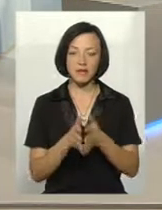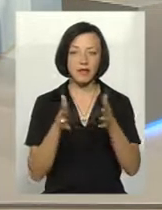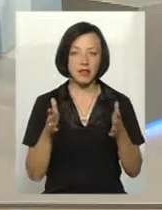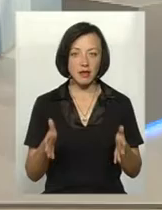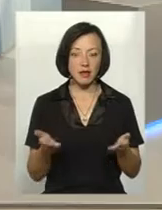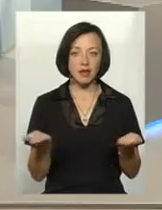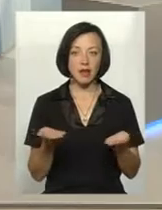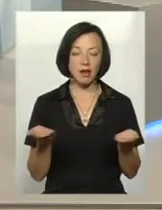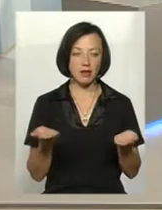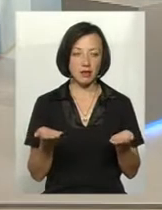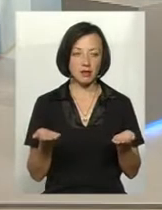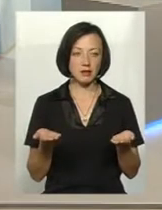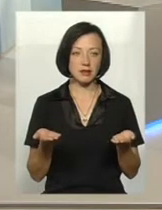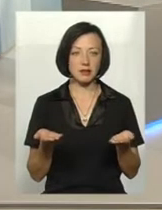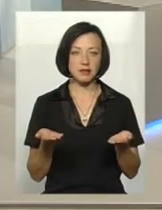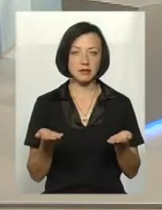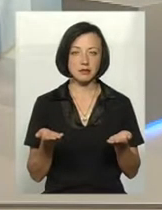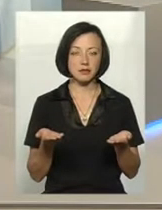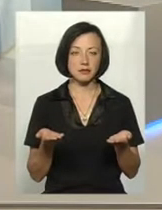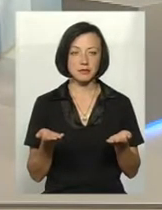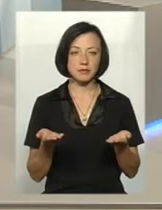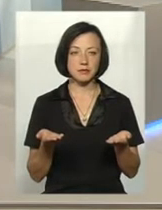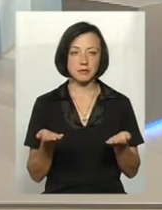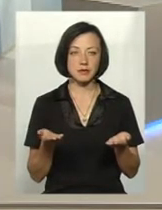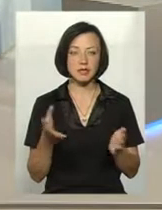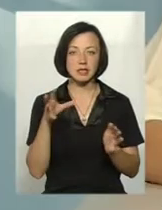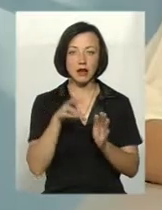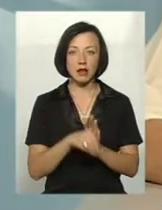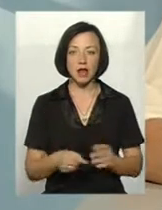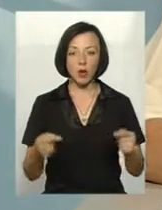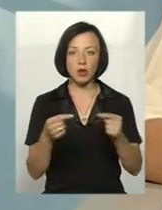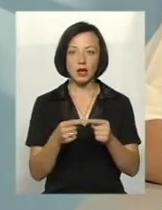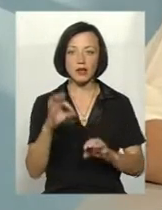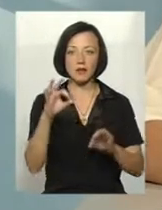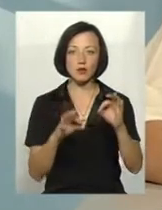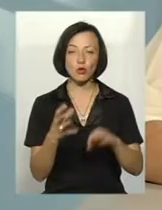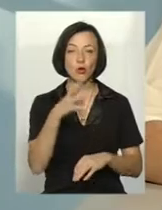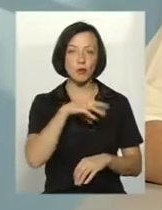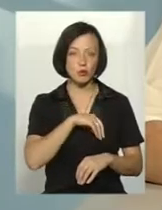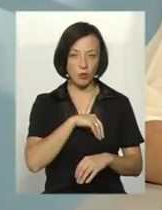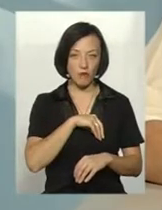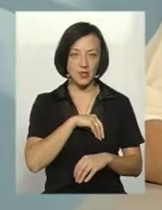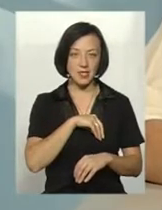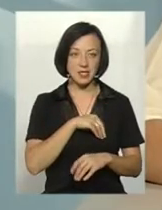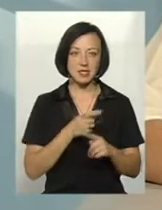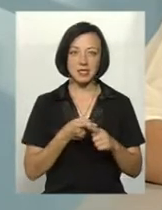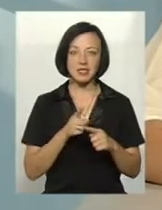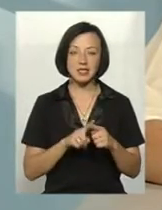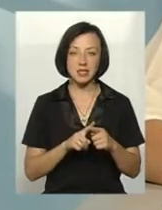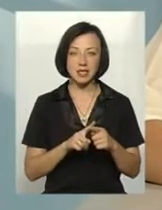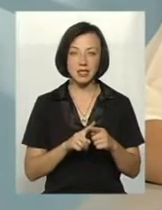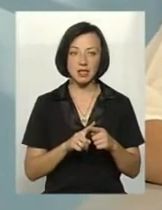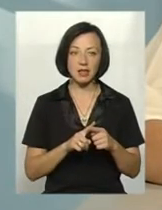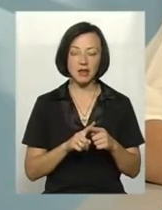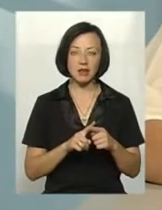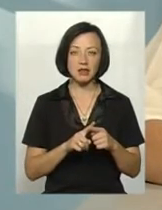які закладають там якийсь конкретний відсоток прибутковості. Ці підприємства,